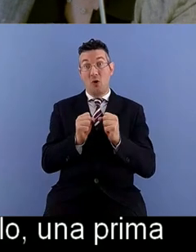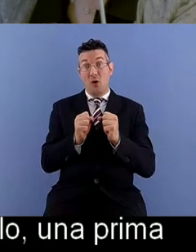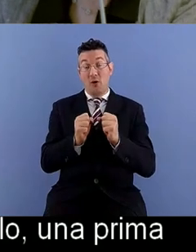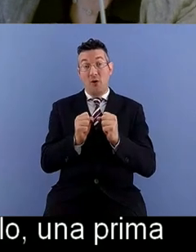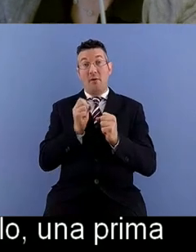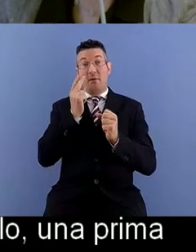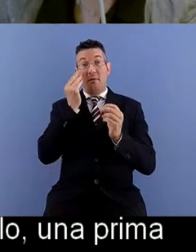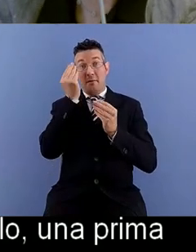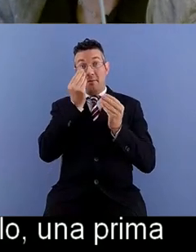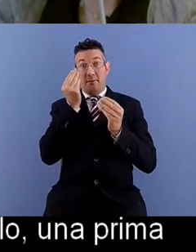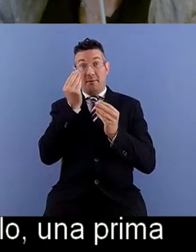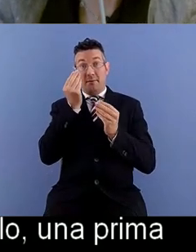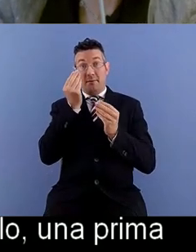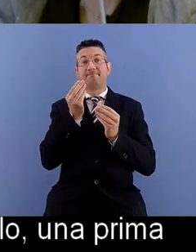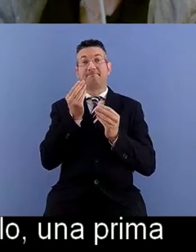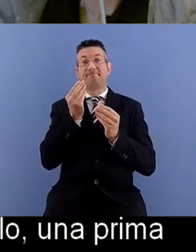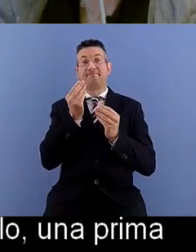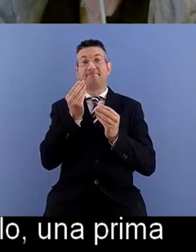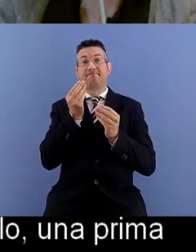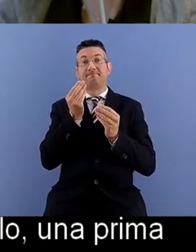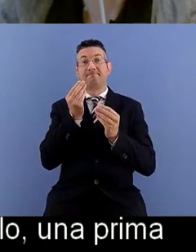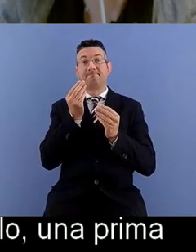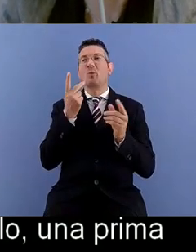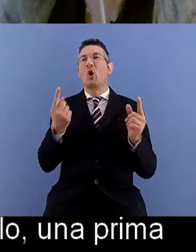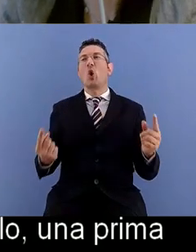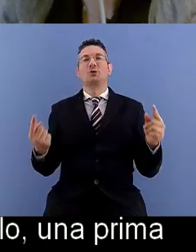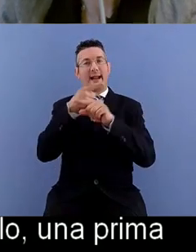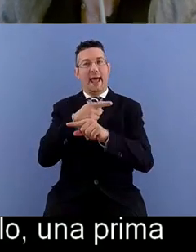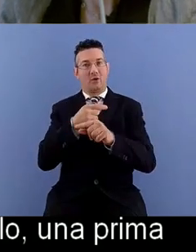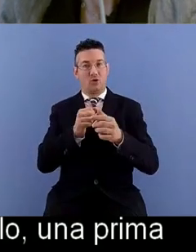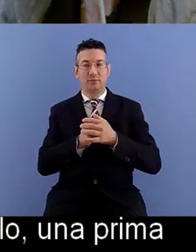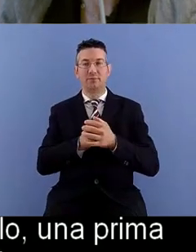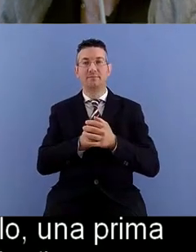il contrario ossia di dire cos'è che è inaccessibile